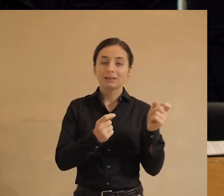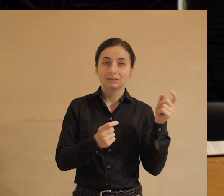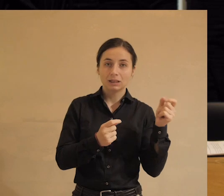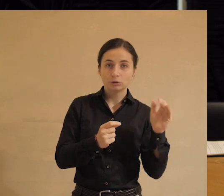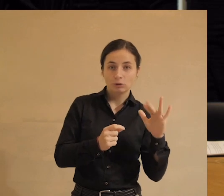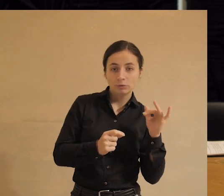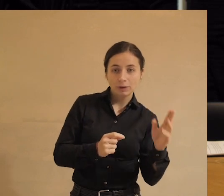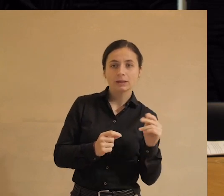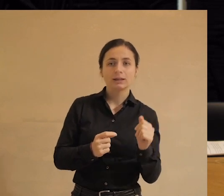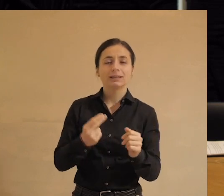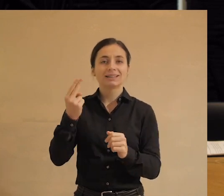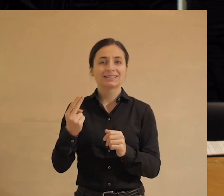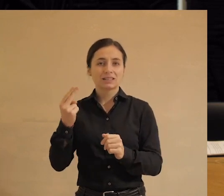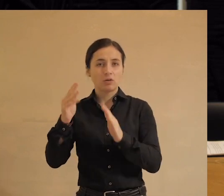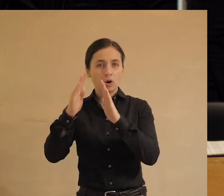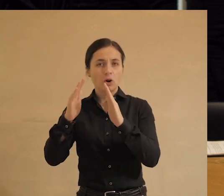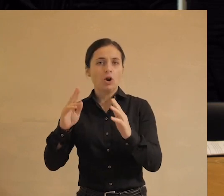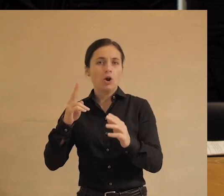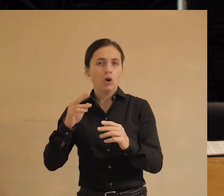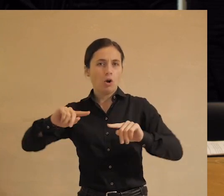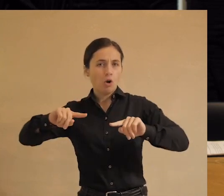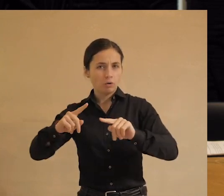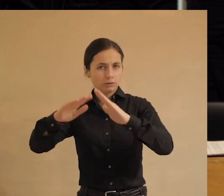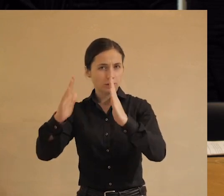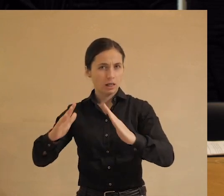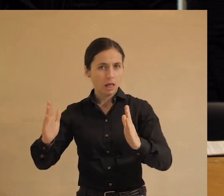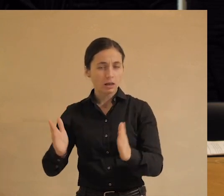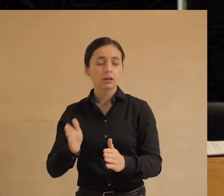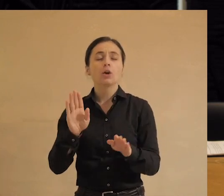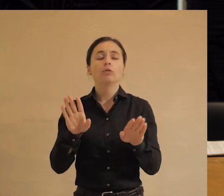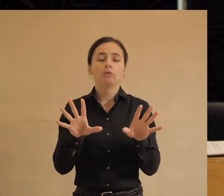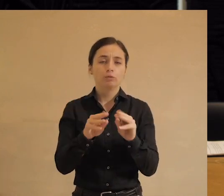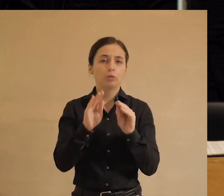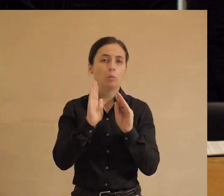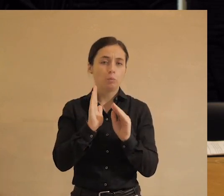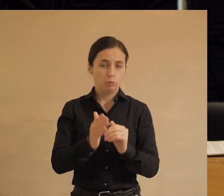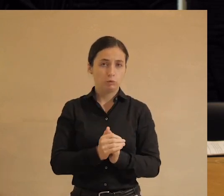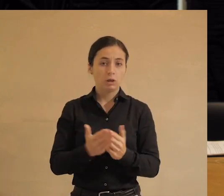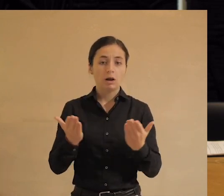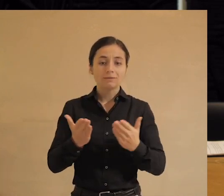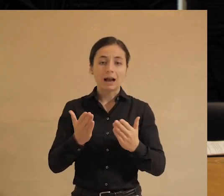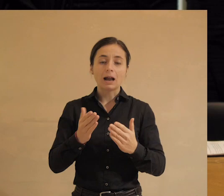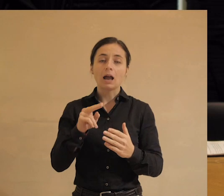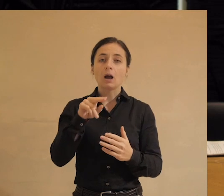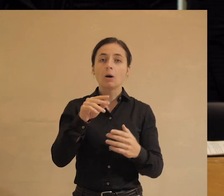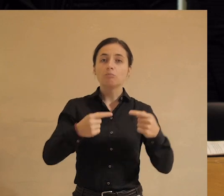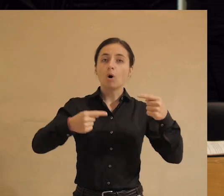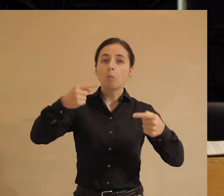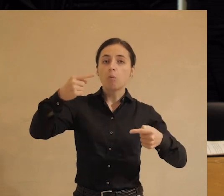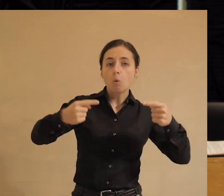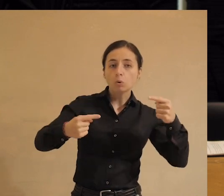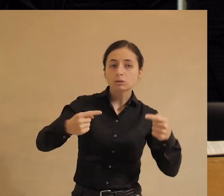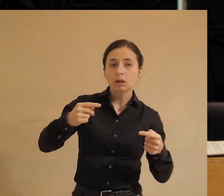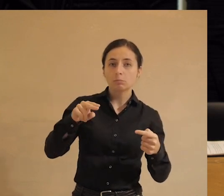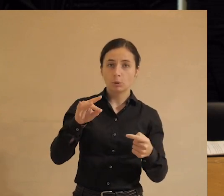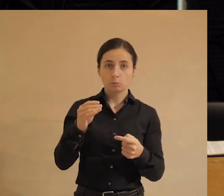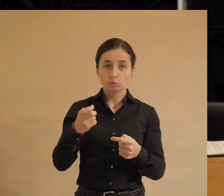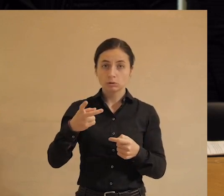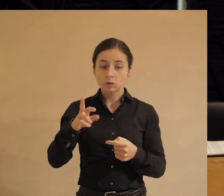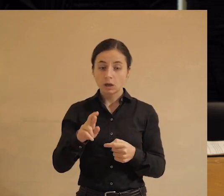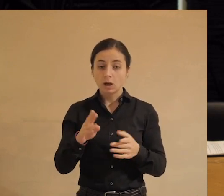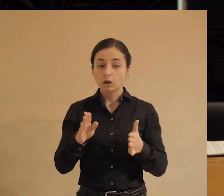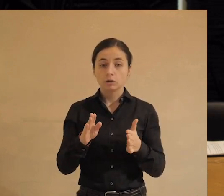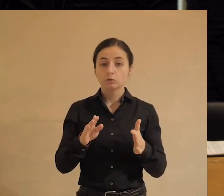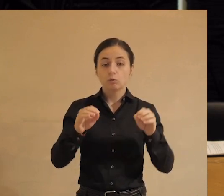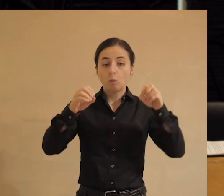и элементы цифрового концлагеря, и некоторые другие элементы тоже. Вопрос в том, в какой пропорции и, что называется, на кого что упадет.